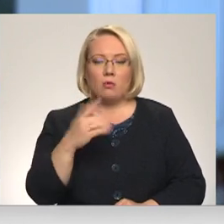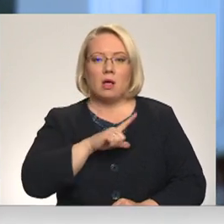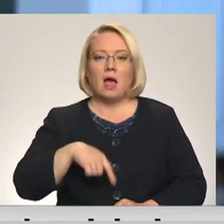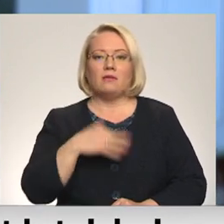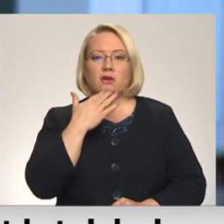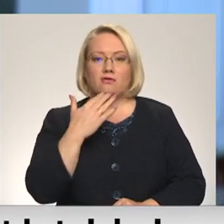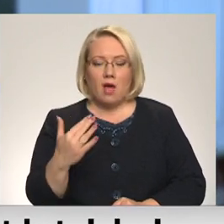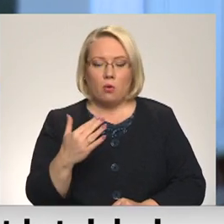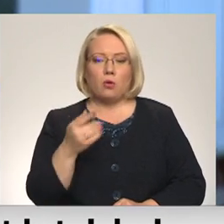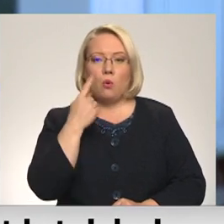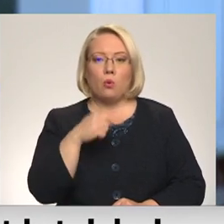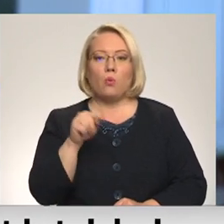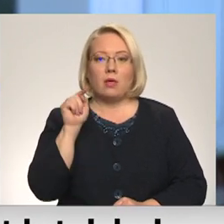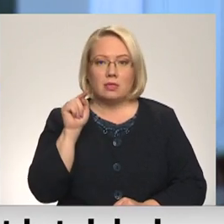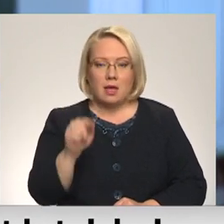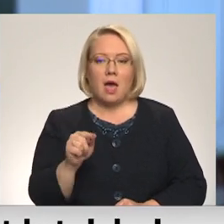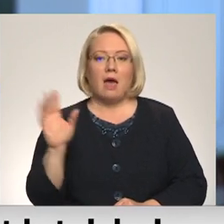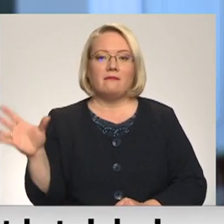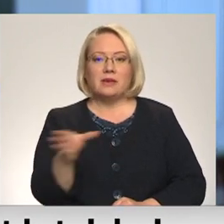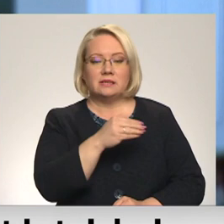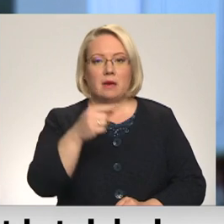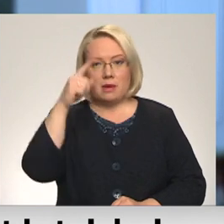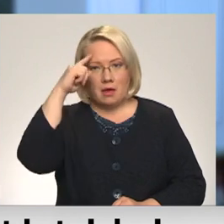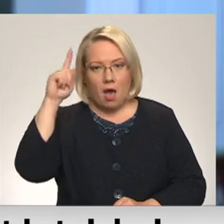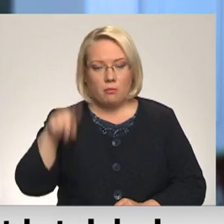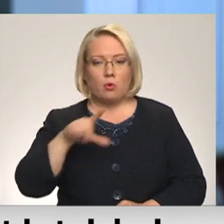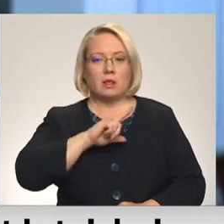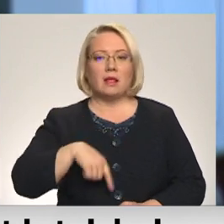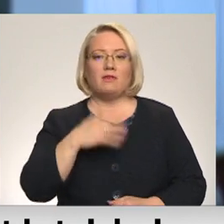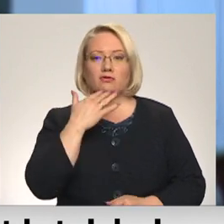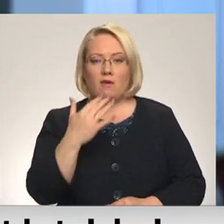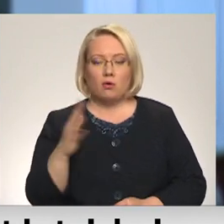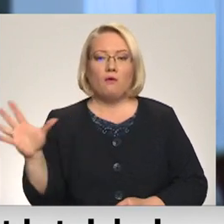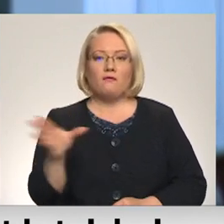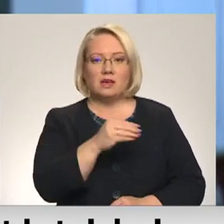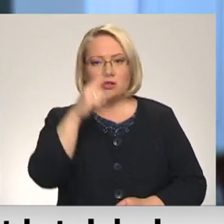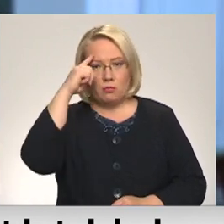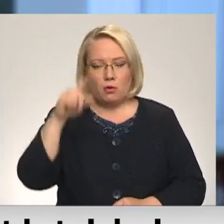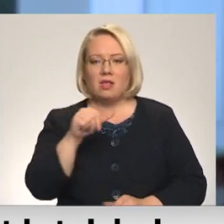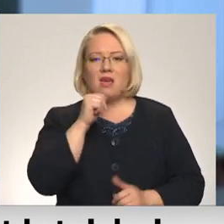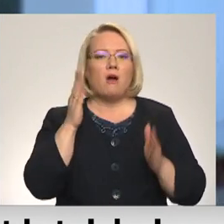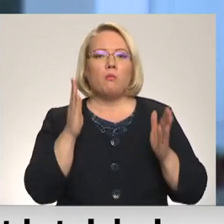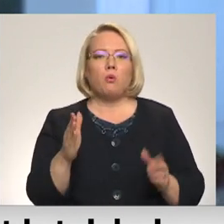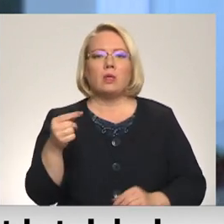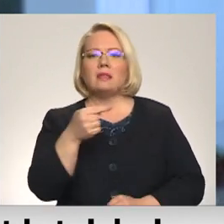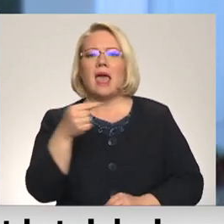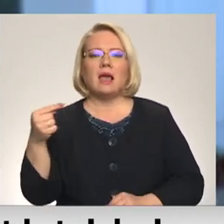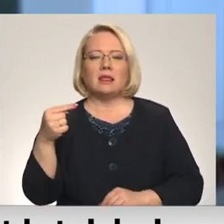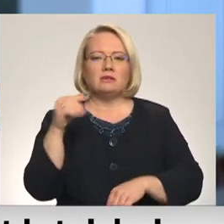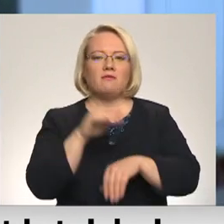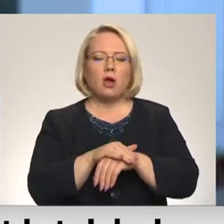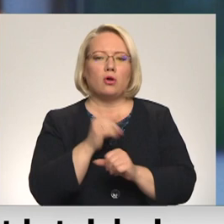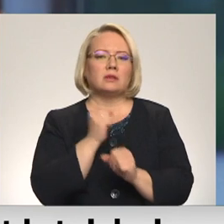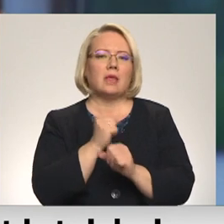izrījām no tā, ka visiem tā ir jāprot un faktiski gandrīz visi arī to prot. Tas nevarētu būt negatīvs faktors darba